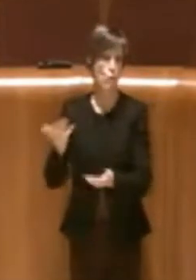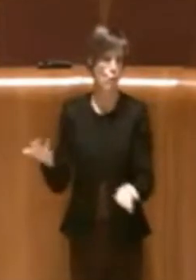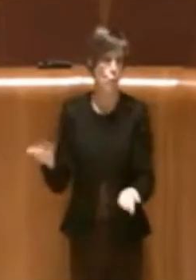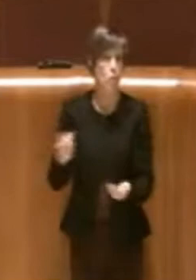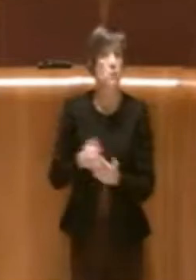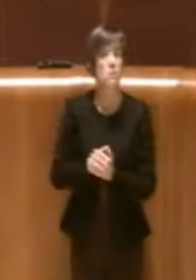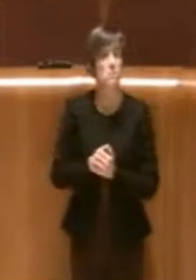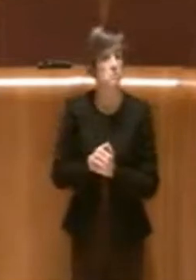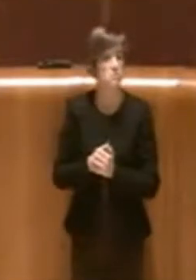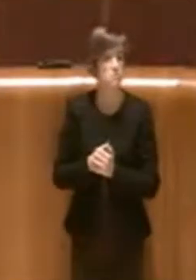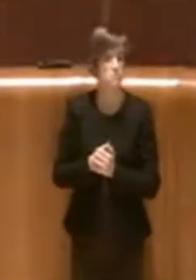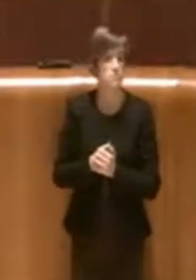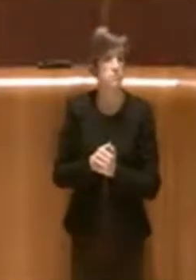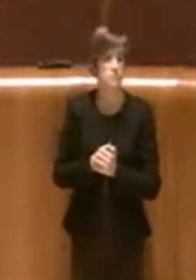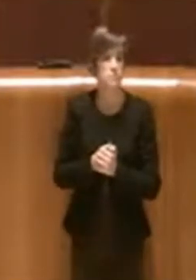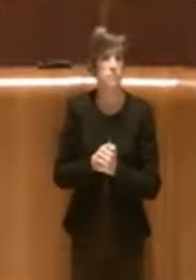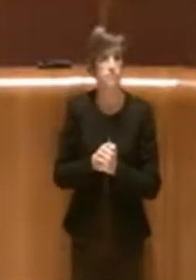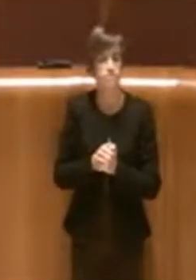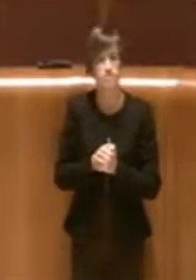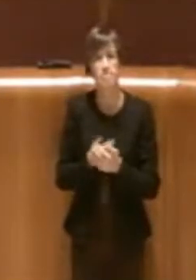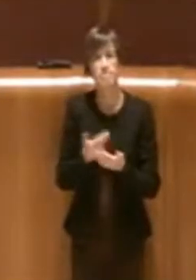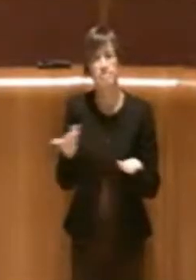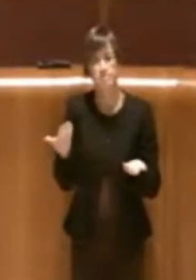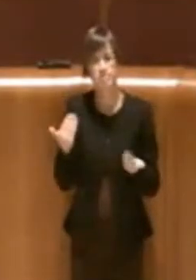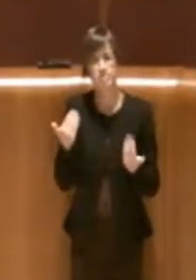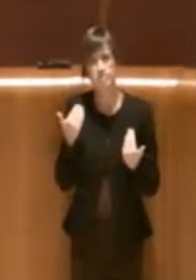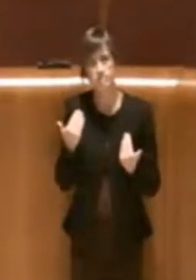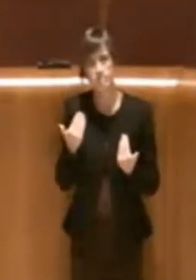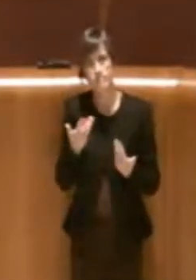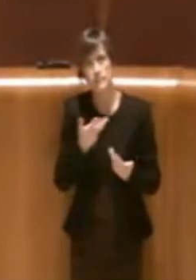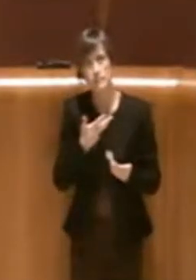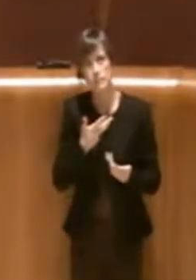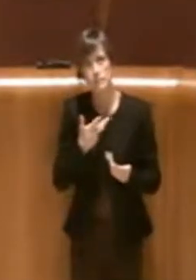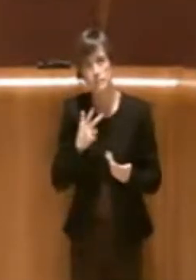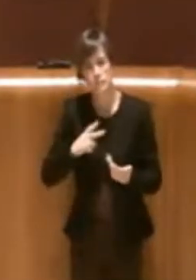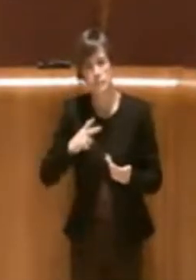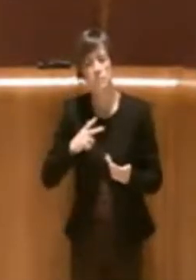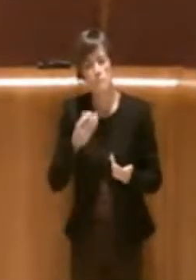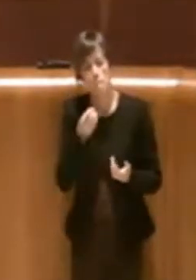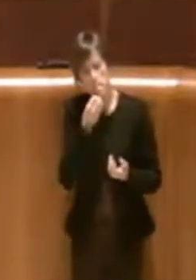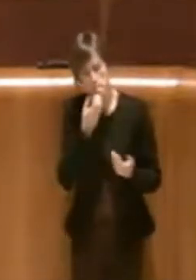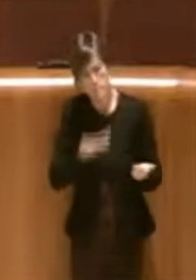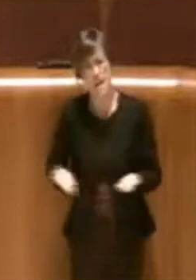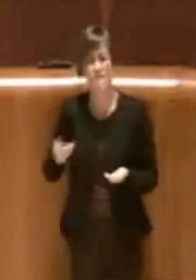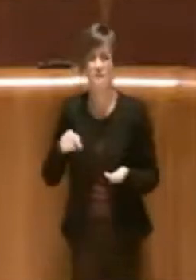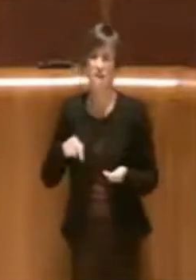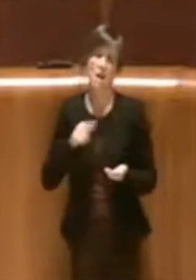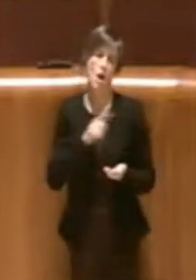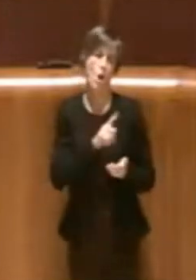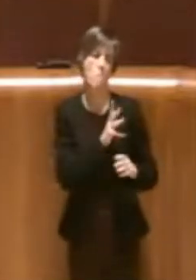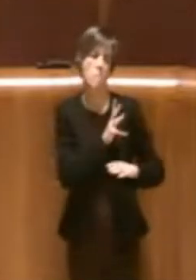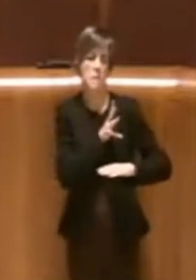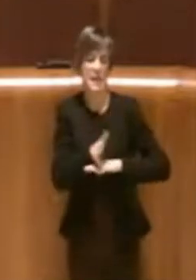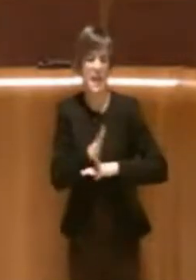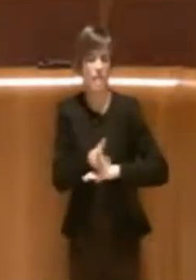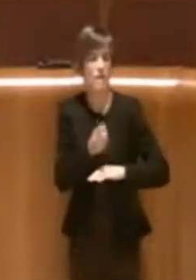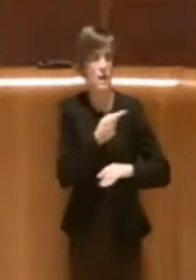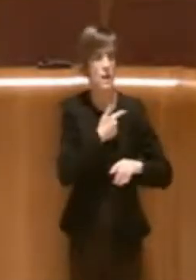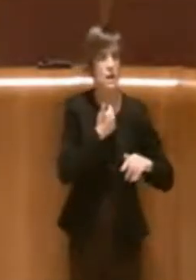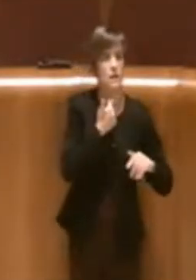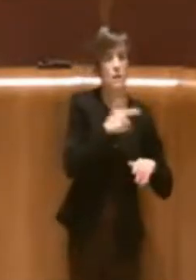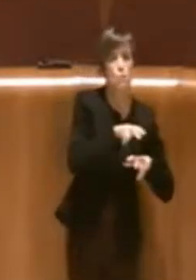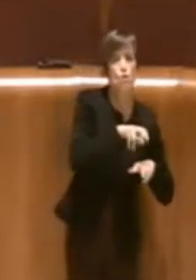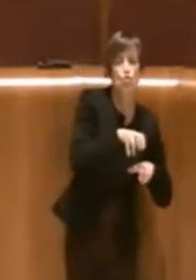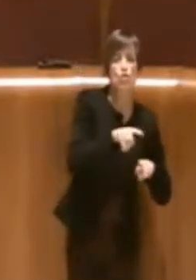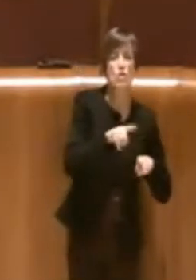interventi da parte dei municipi, della cittadinanza, di tutti